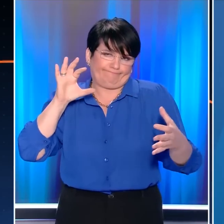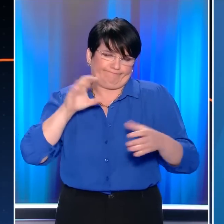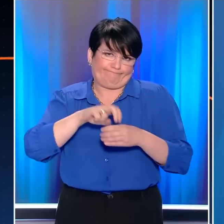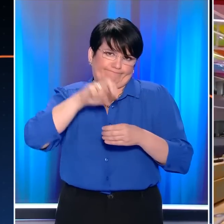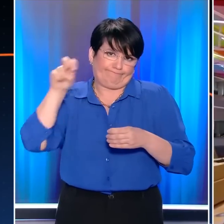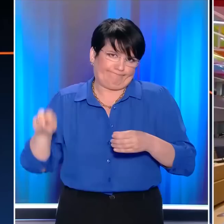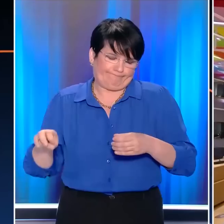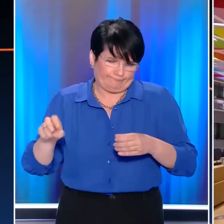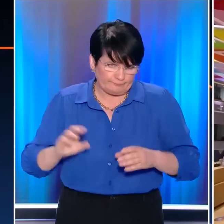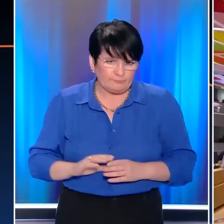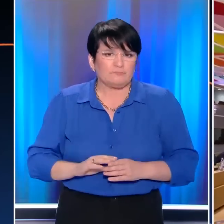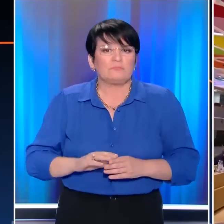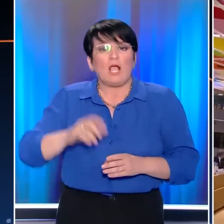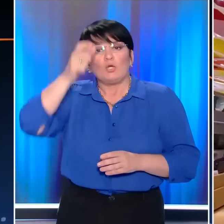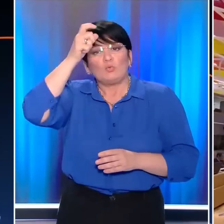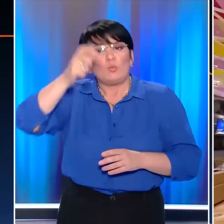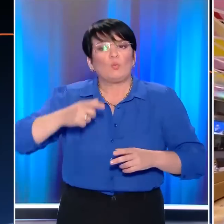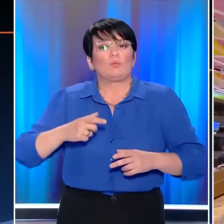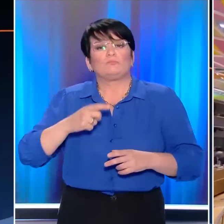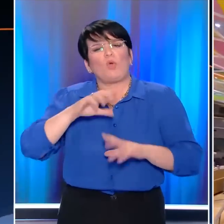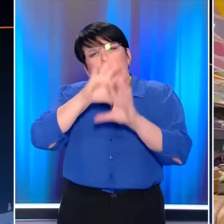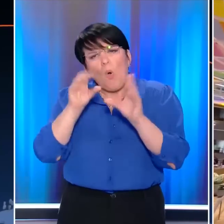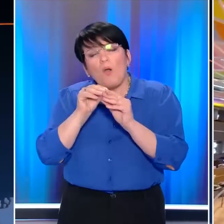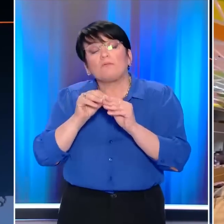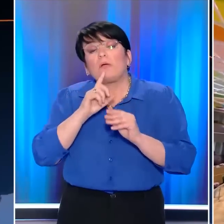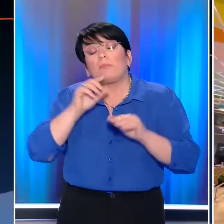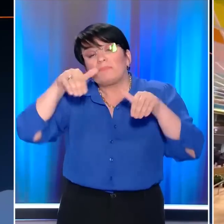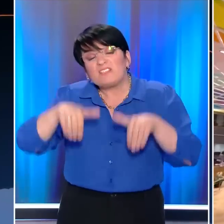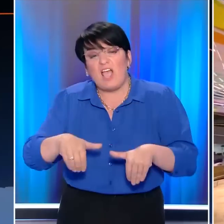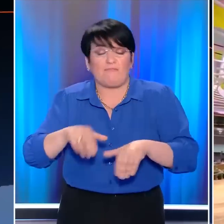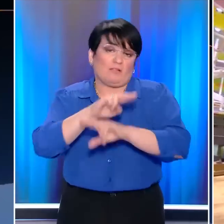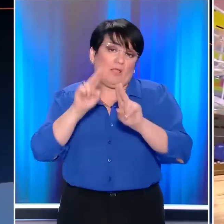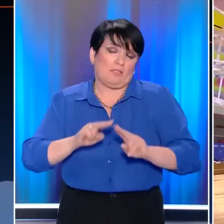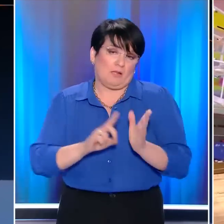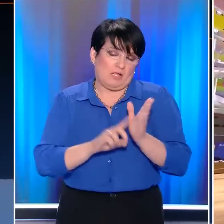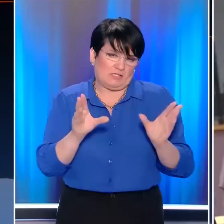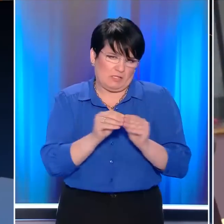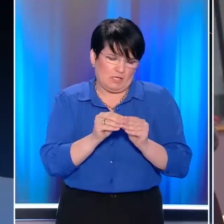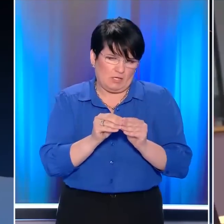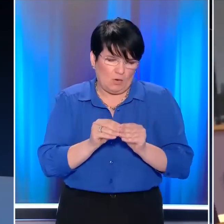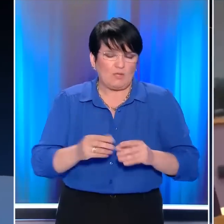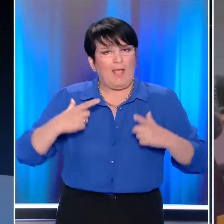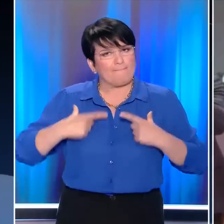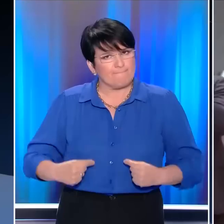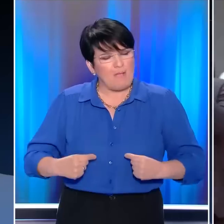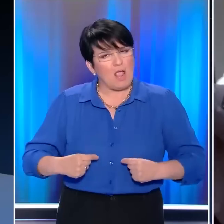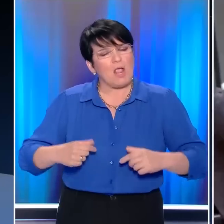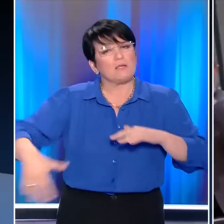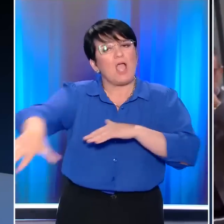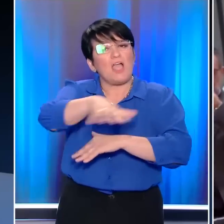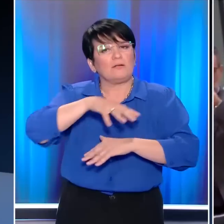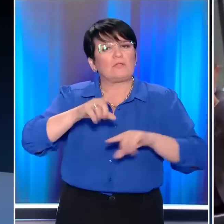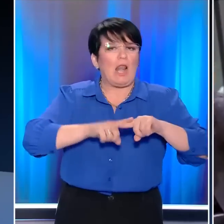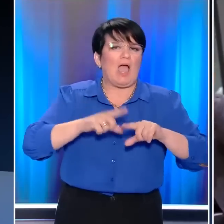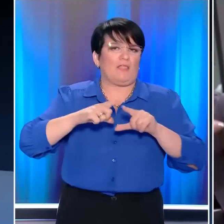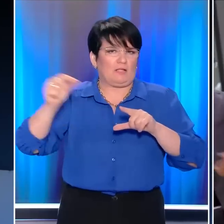την Ευρωπαϊκή οικογένεια. Οι πρωτορπές των Ευρωπαίων ηγετών προς την Τουρκία να σεβαστεί το Διεθνές Δίκειο και την εδαφική ακεραιότητα των χωρών μελών, δηλαδή της Ελλάδας και της Κύπρου,